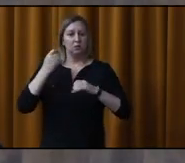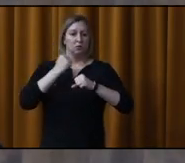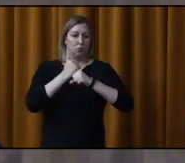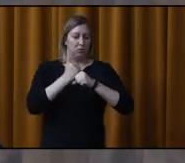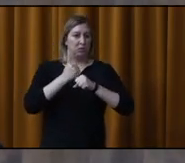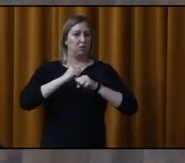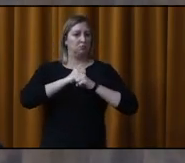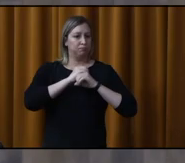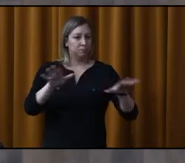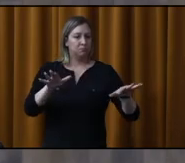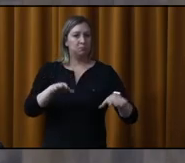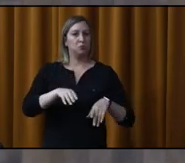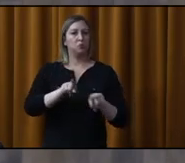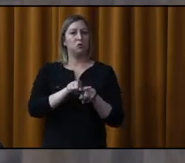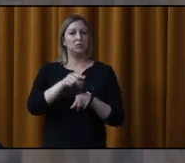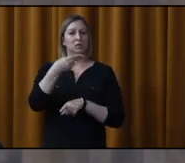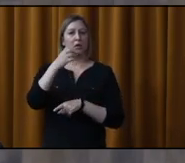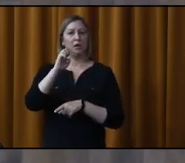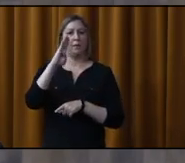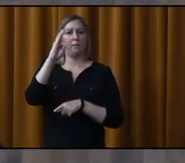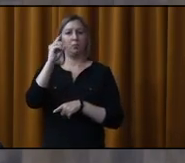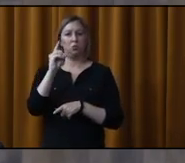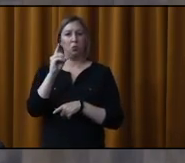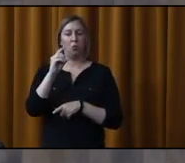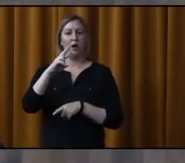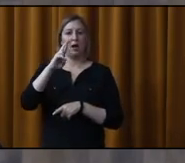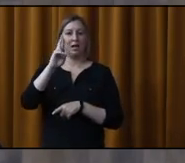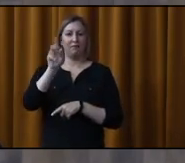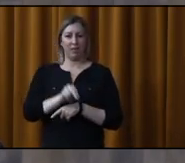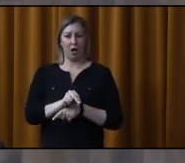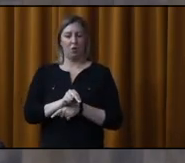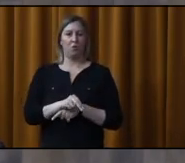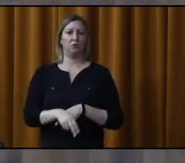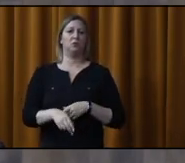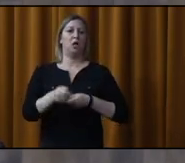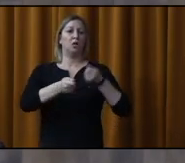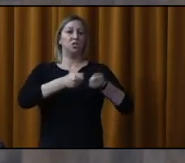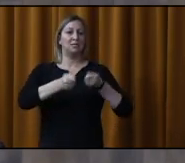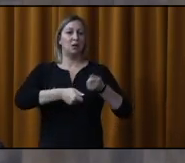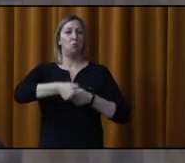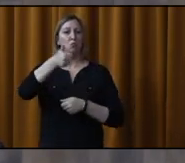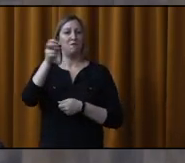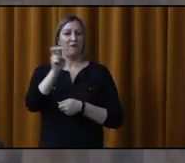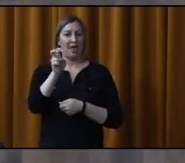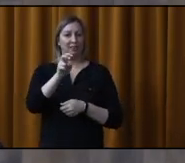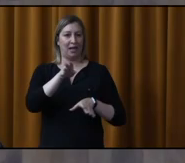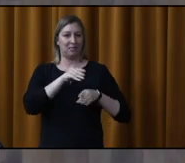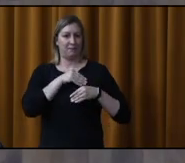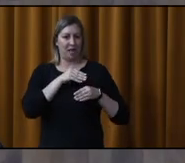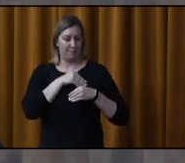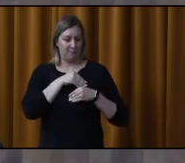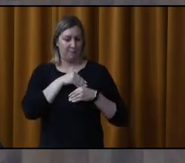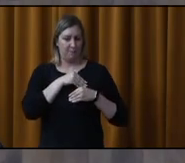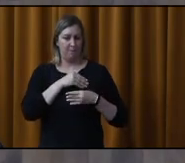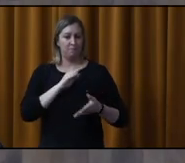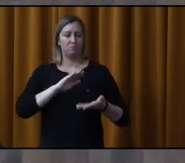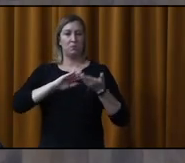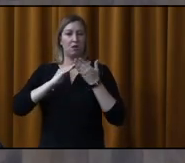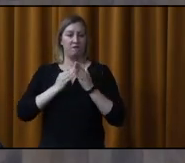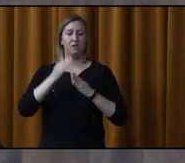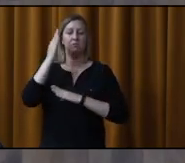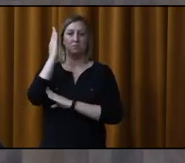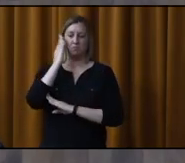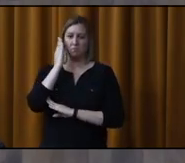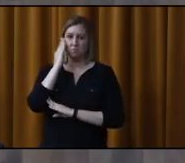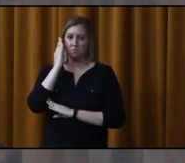partagé par l'Hebdo-Rive-Nord. Le titre, c'est « Une gestion plus verte et socialement acceptable ». La Ville est pleinement consciente qu